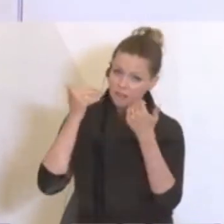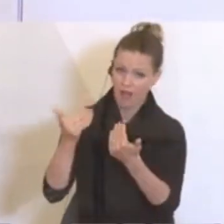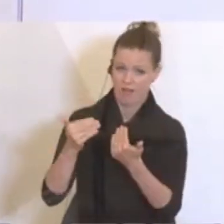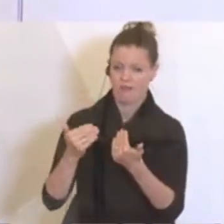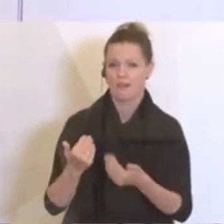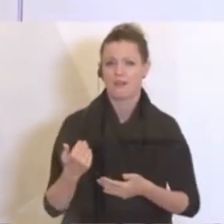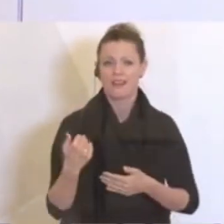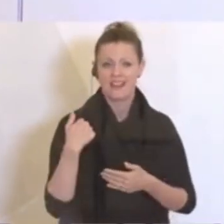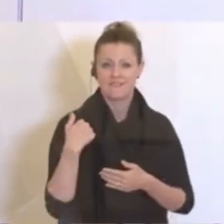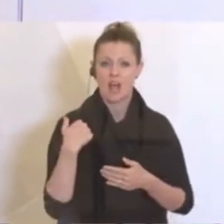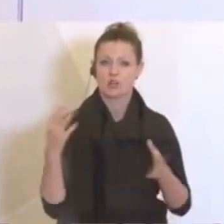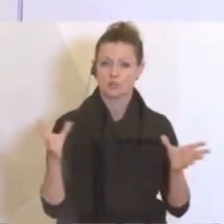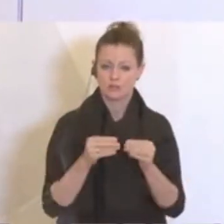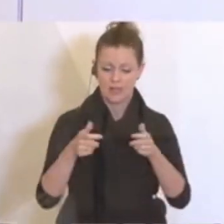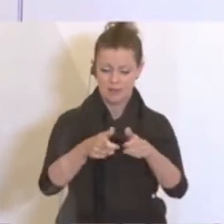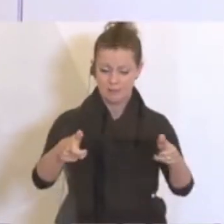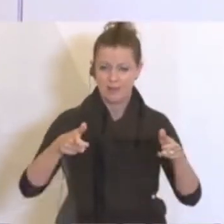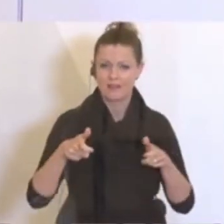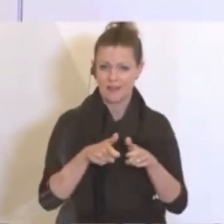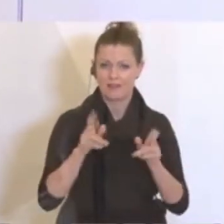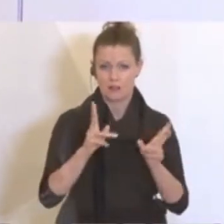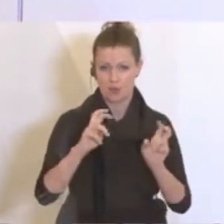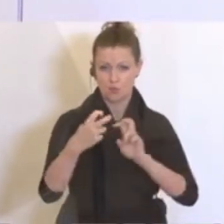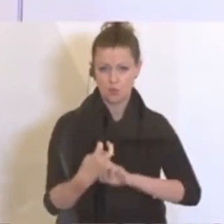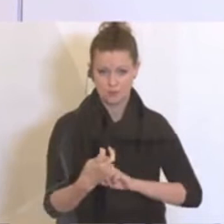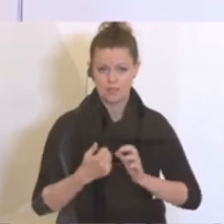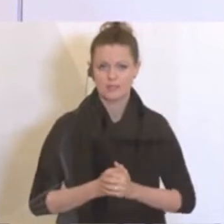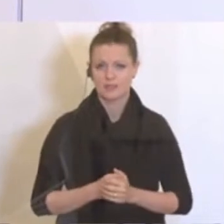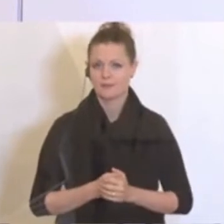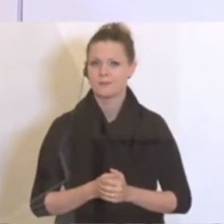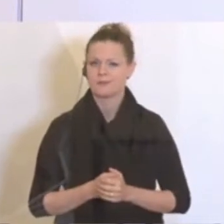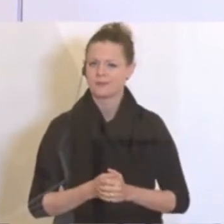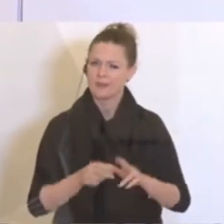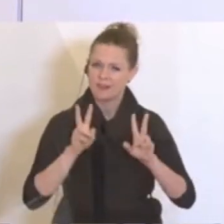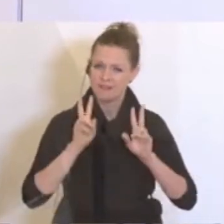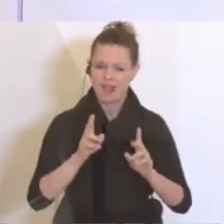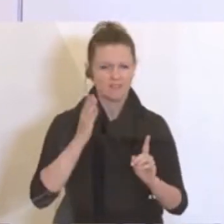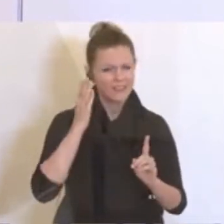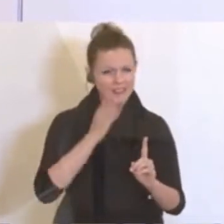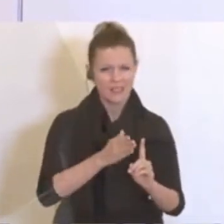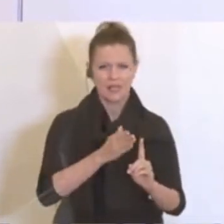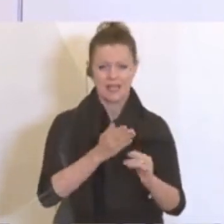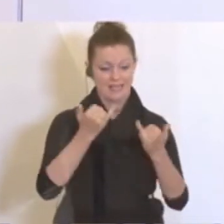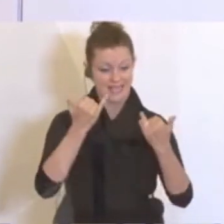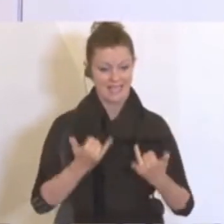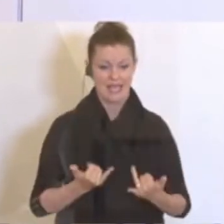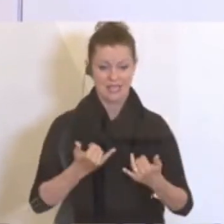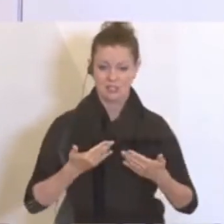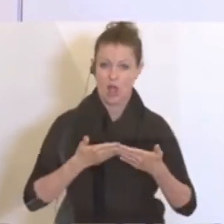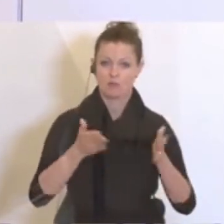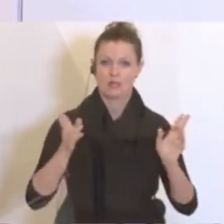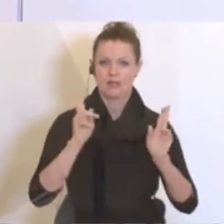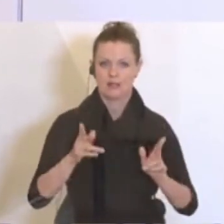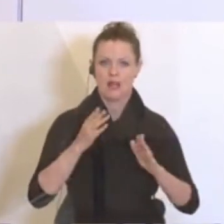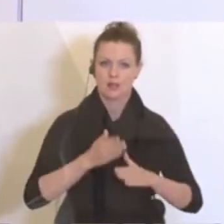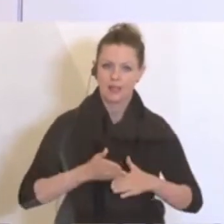wir gemeinsam dieses Paket entsprechend auch umsetzen können und das wirklich direkt entsprechend jetzt beim Aufsperren auch